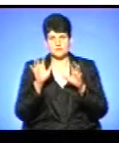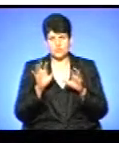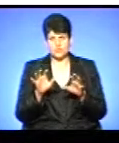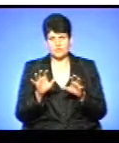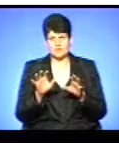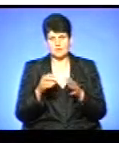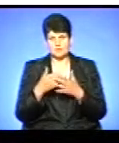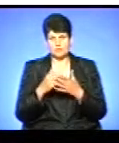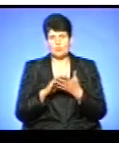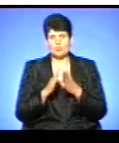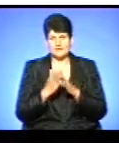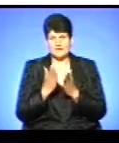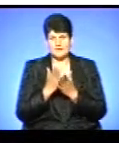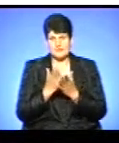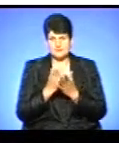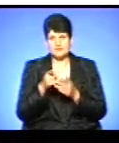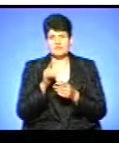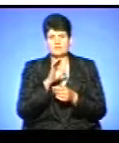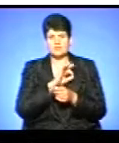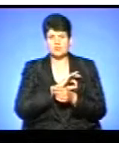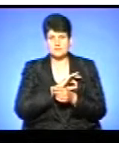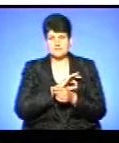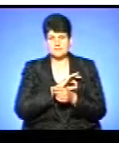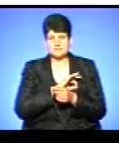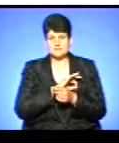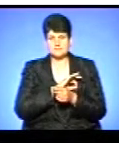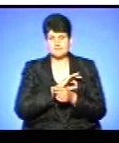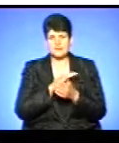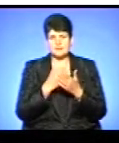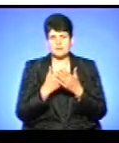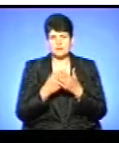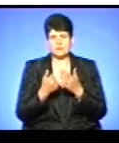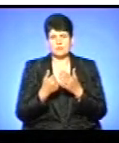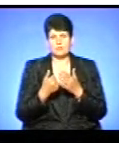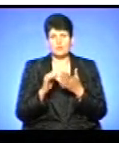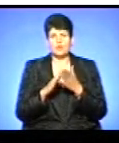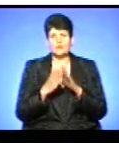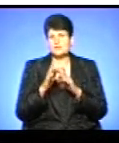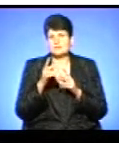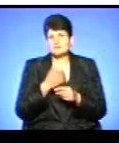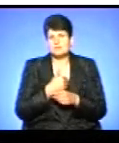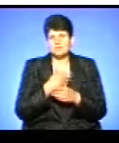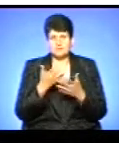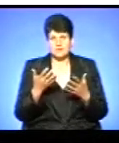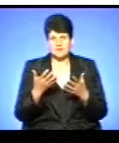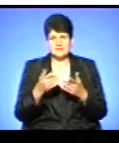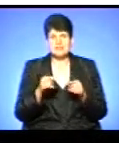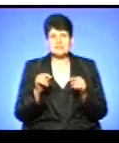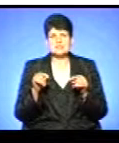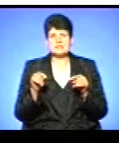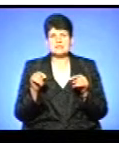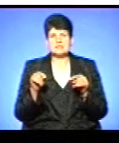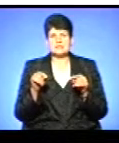саме типове положення, яке є, тому що вони використали типове положення так, як вони собі забажали. Стверджувати, що звільнили